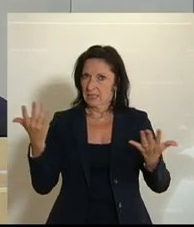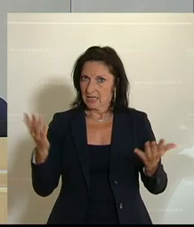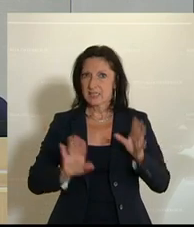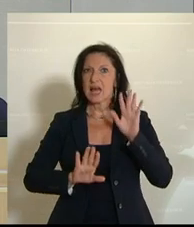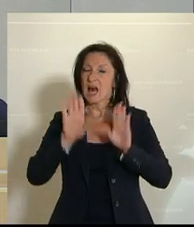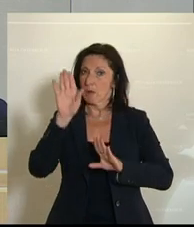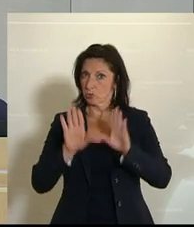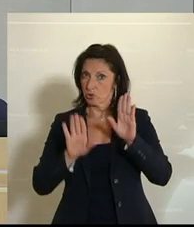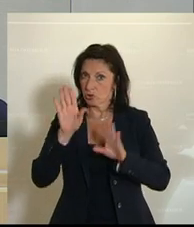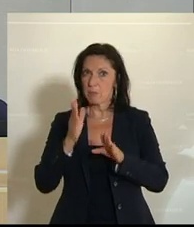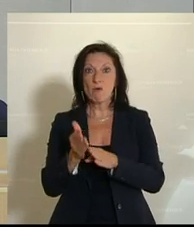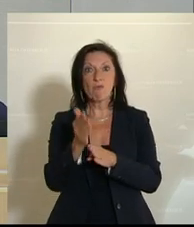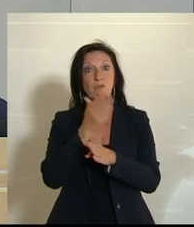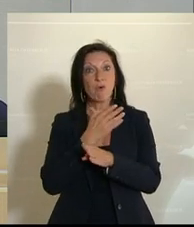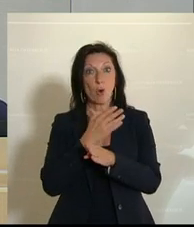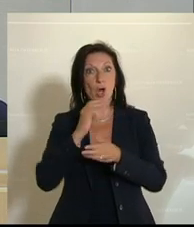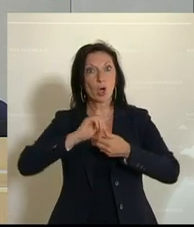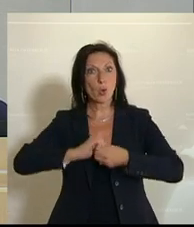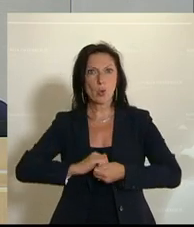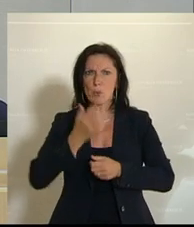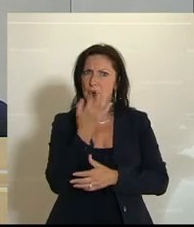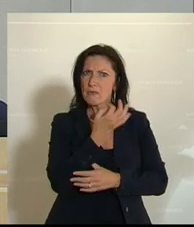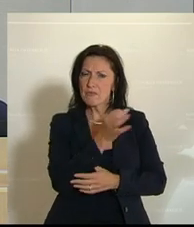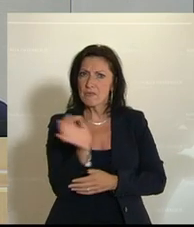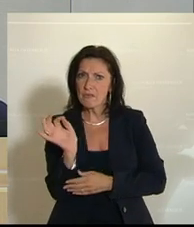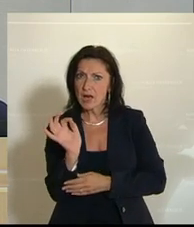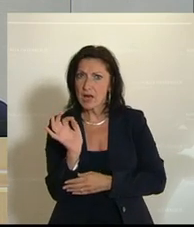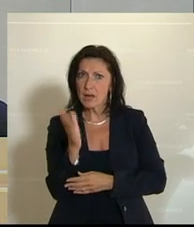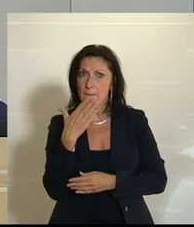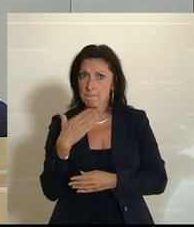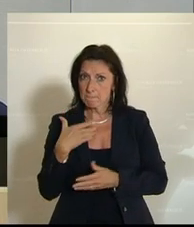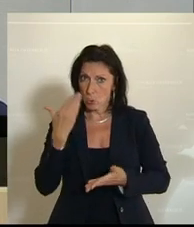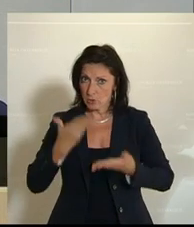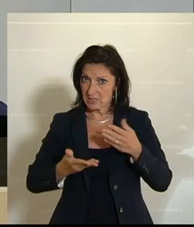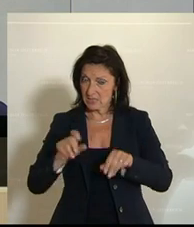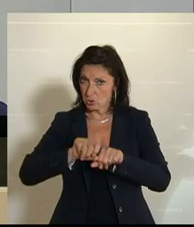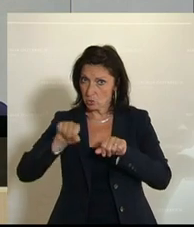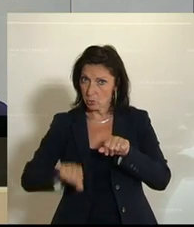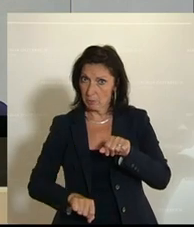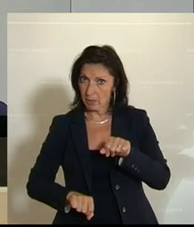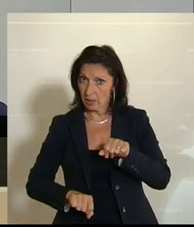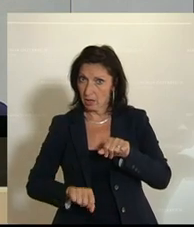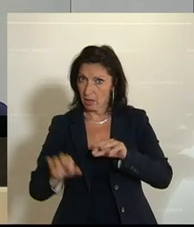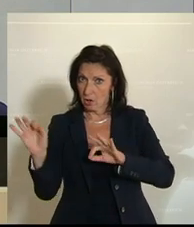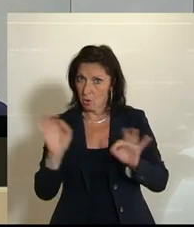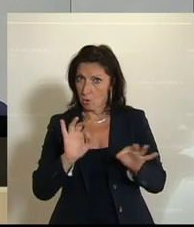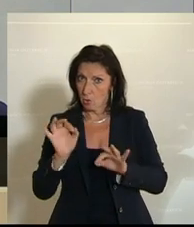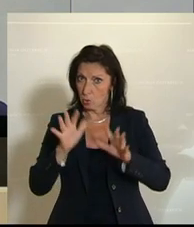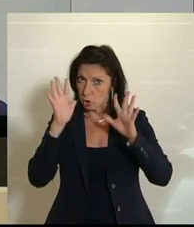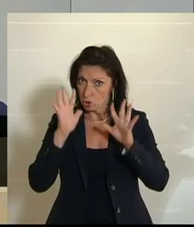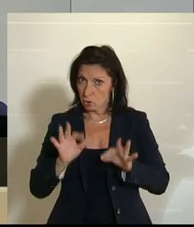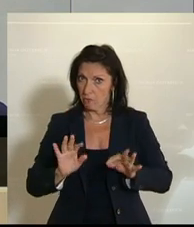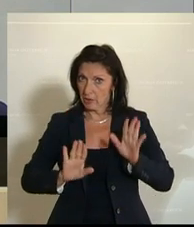Abstimmungen komme, frage ich die Clubs, ob sie eine Sitzungsunterbrechung wünschen oder ob wir in den Abstimmungsvorgang